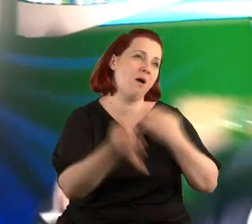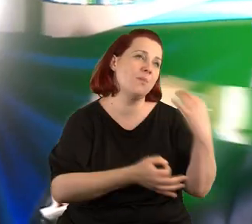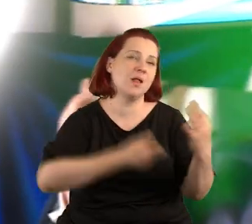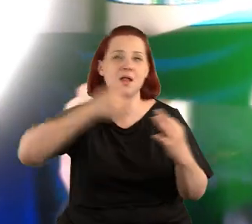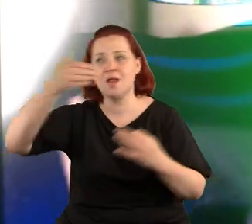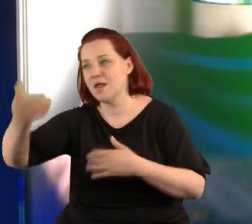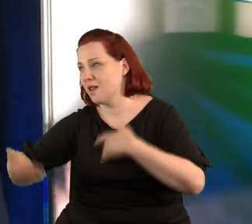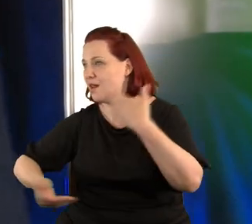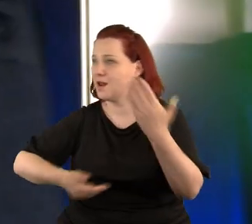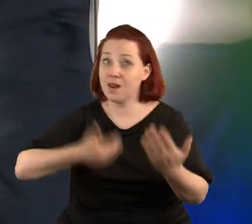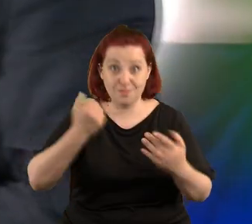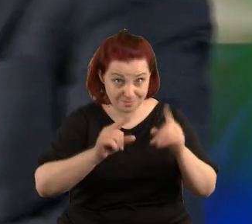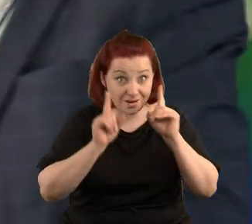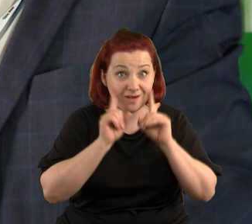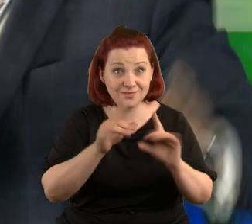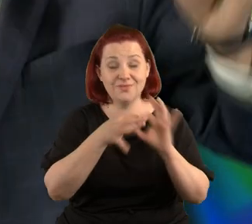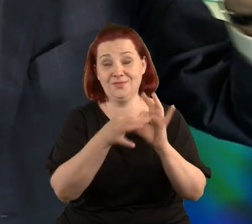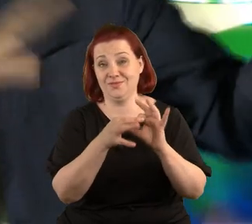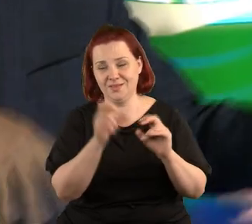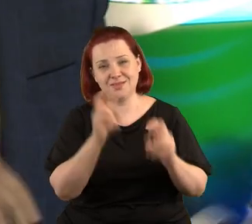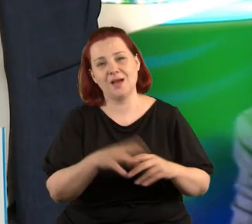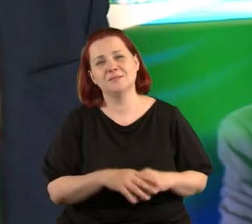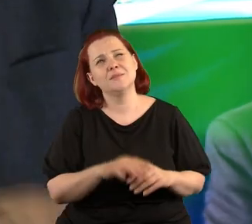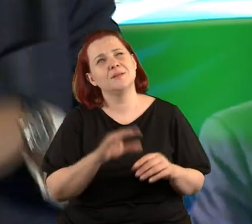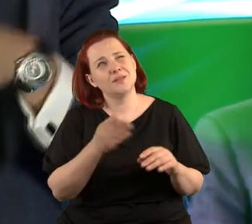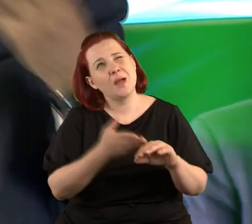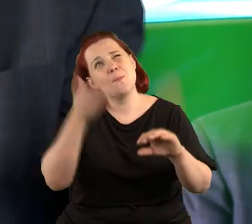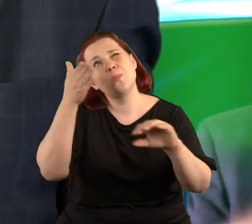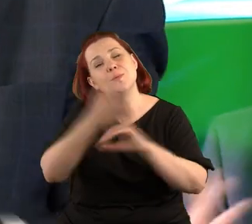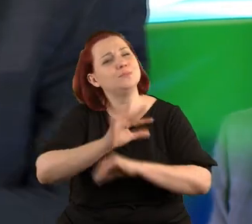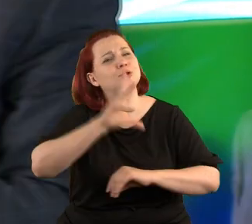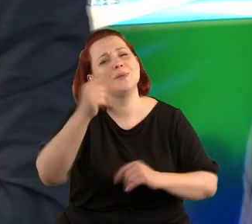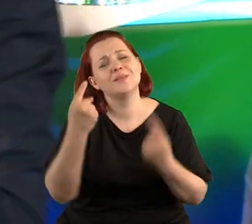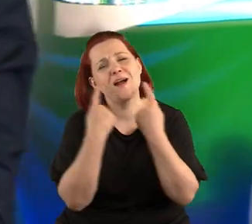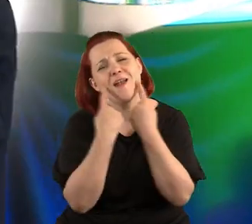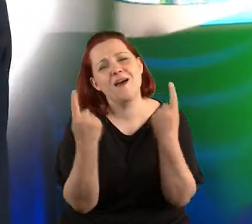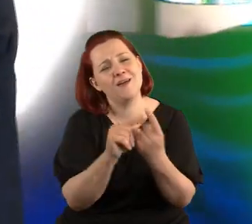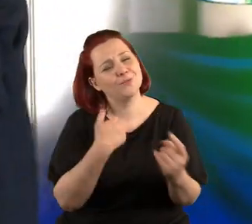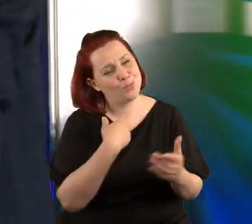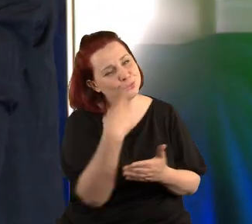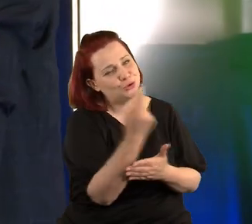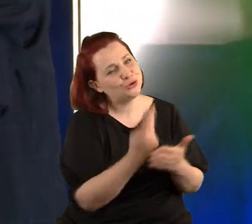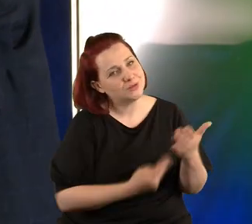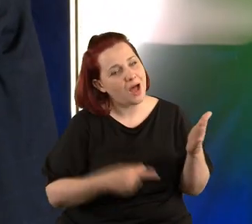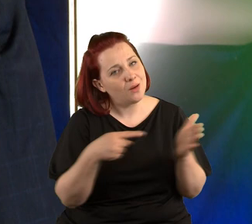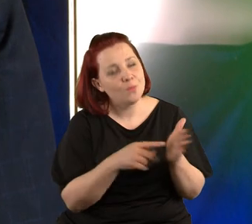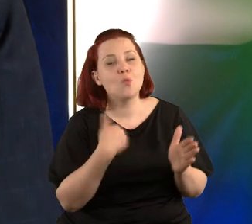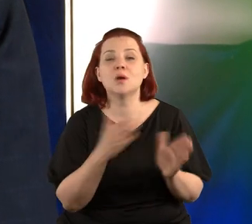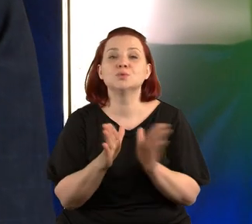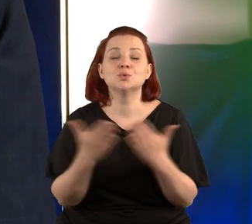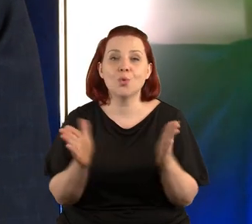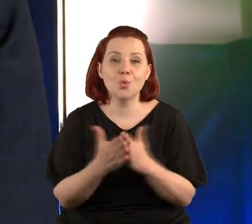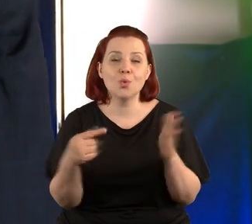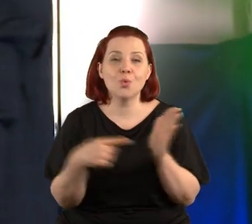prawdziwych legend. Jedna z najpóźniejszych, przepięknych legend, jaką czytałem, to była książka